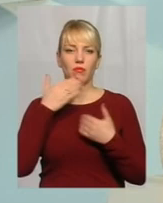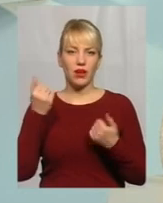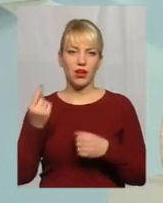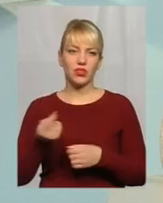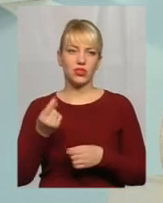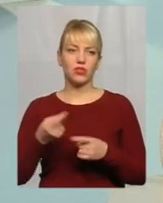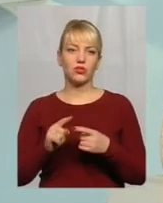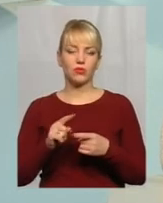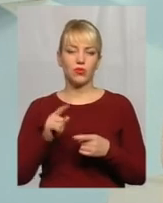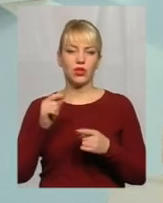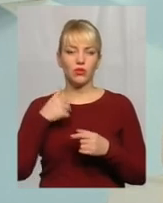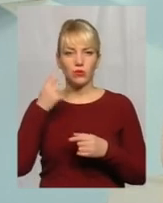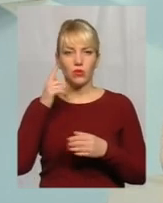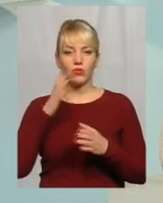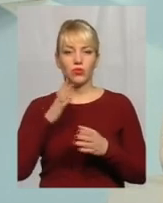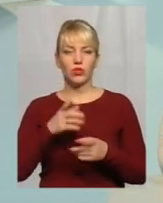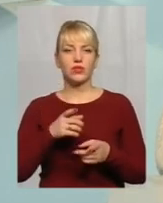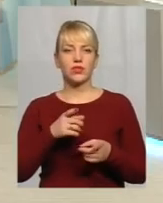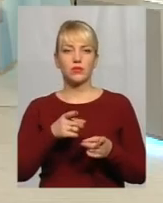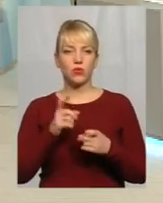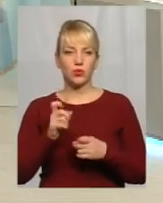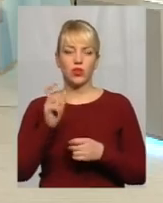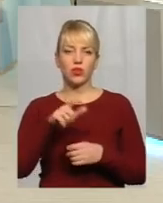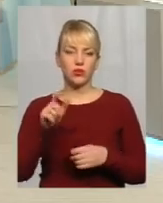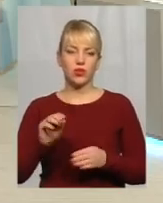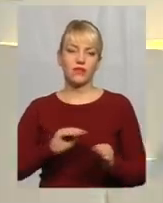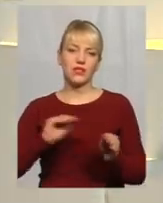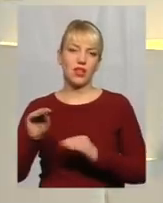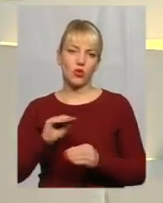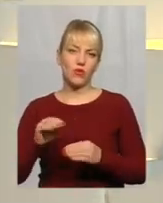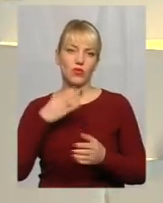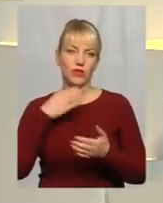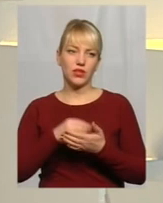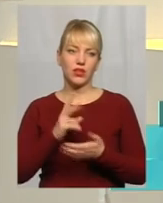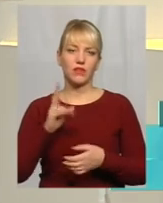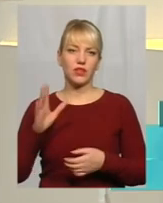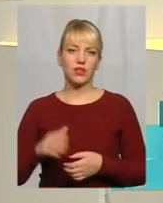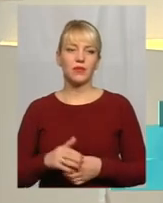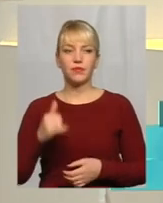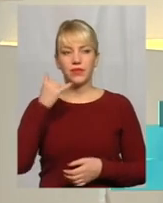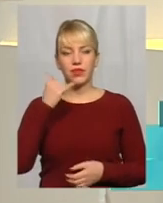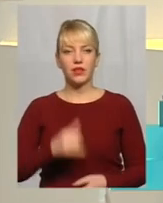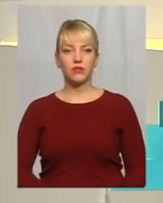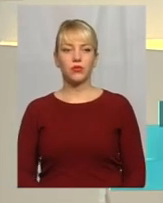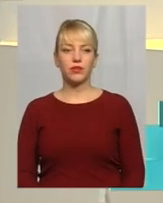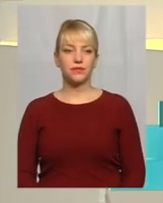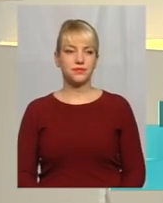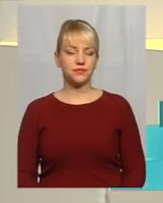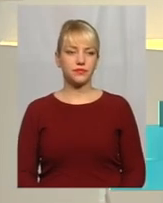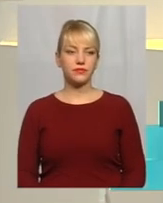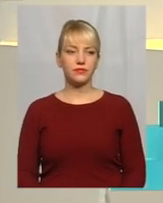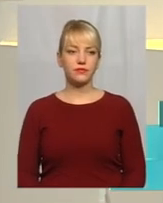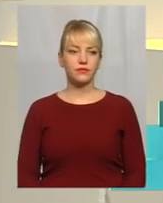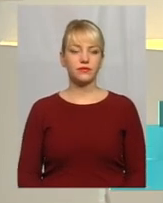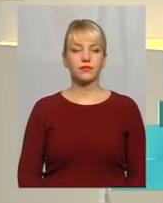я думаю, що це буде спонукати мешканців встановлювати лічильники Пан Олексій, у нас є на зв'язку глядач, давайте послухаємо, що його питання Добрий